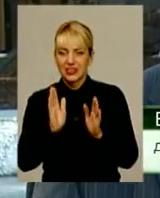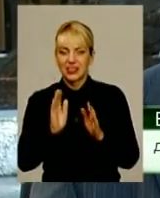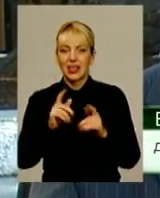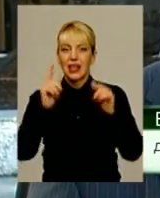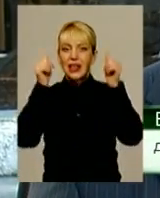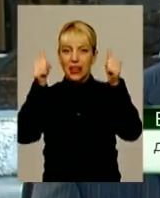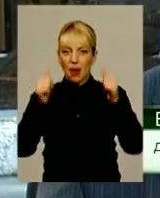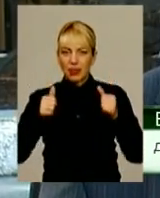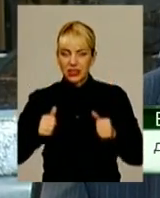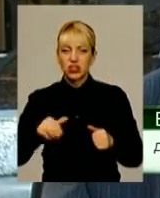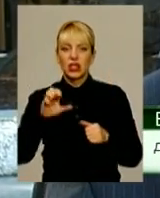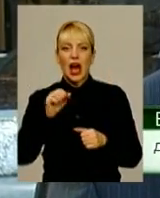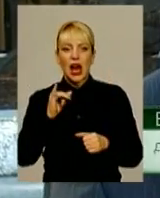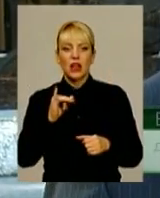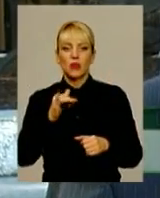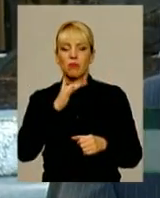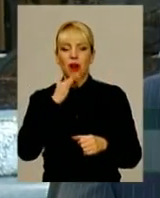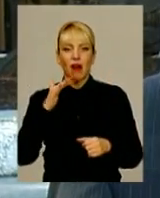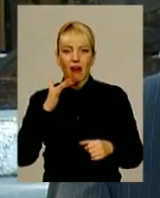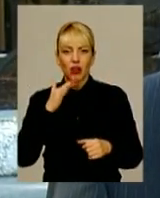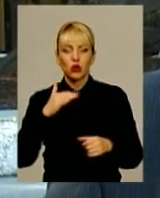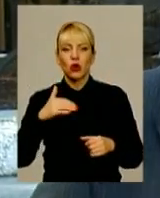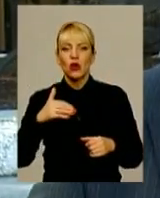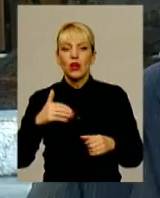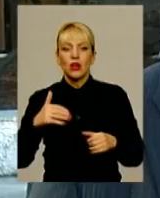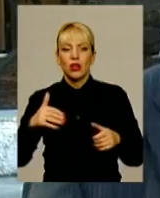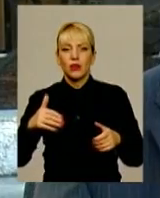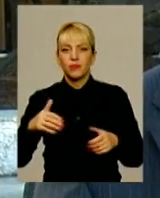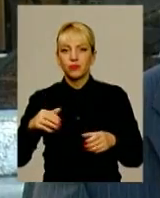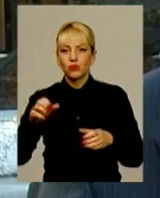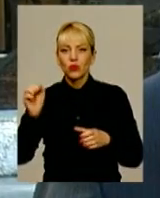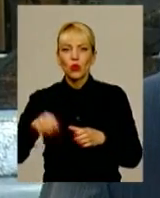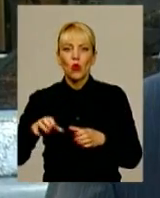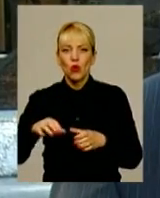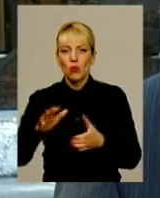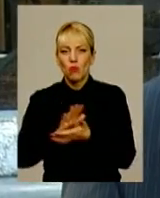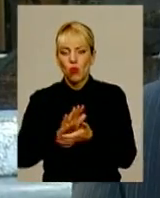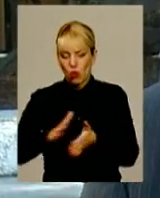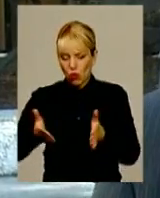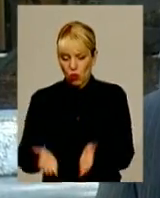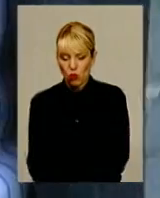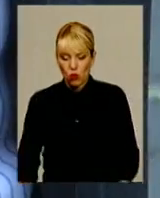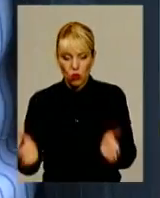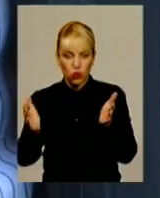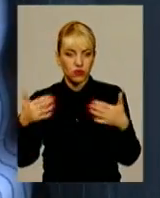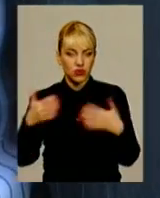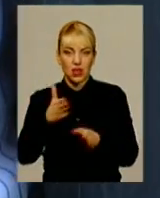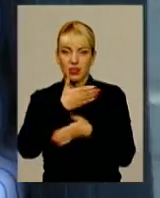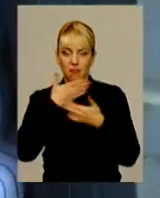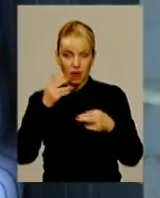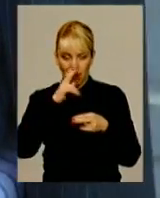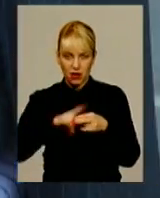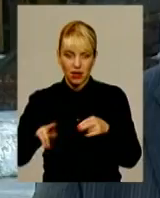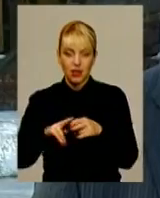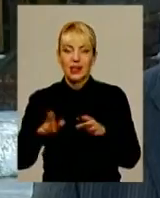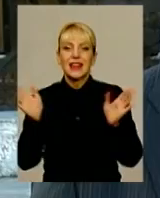сьогоднішній і урн для сміття. Нових ми поставили теж, вже їх немає на зупинках. Давайте не будемо